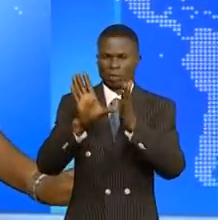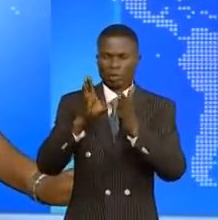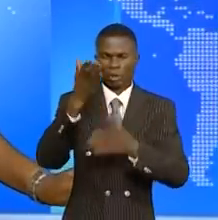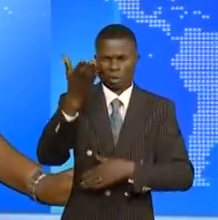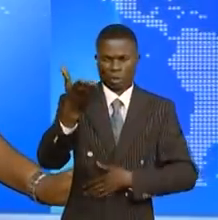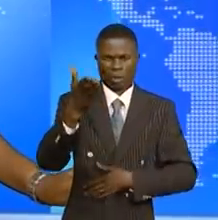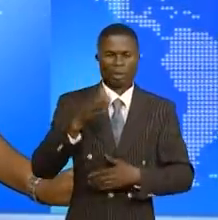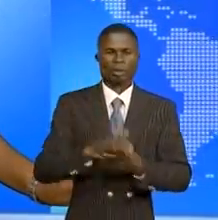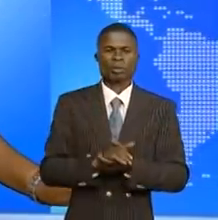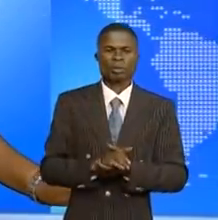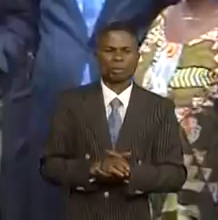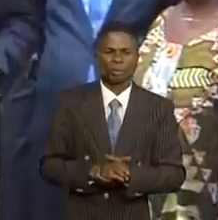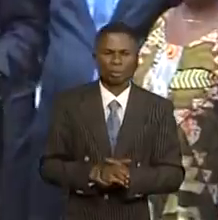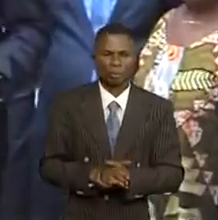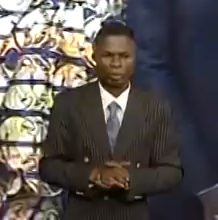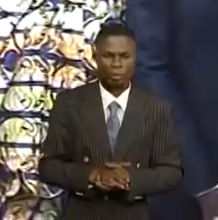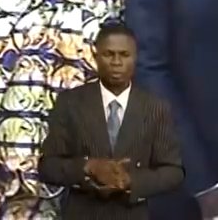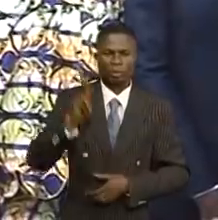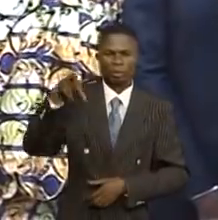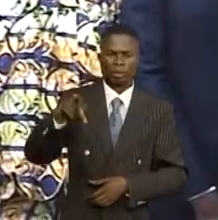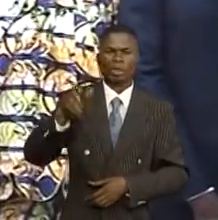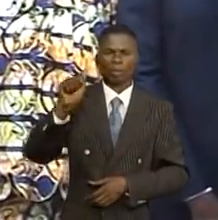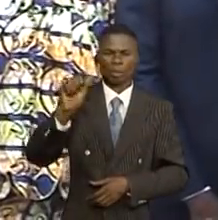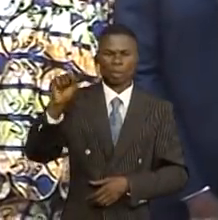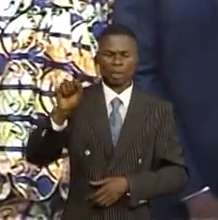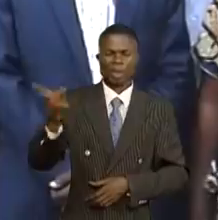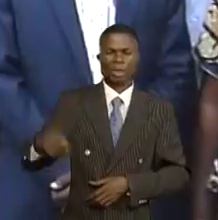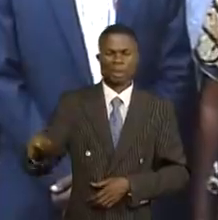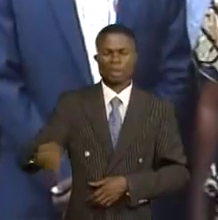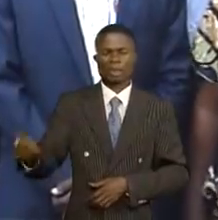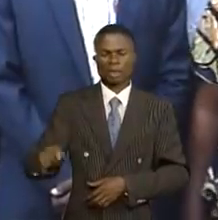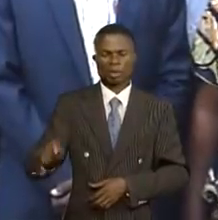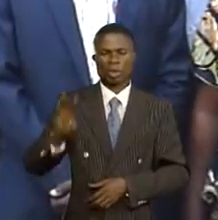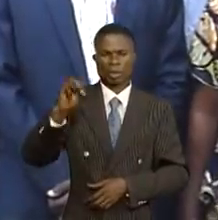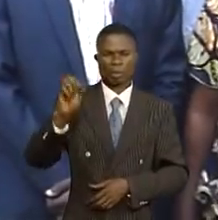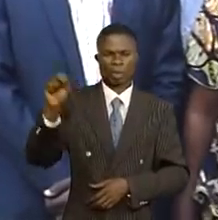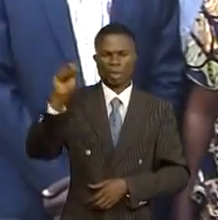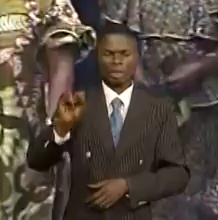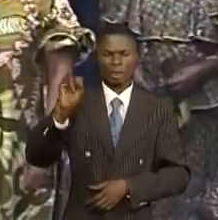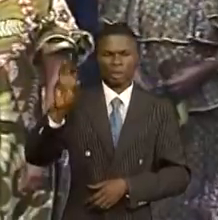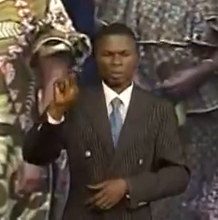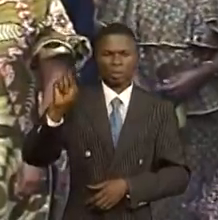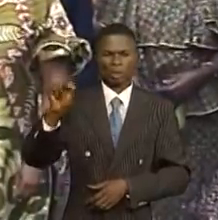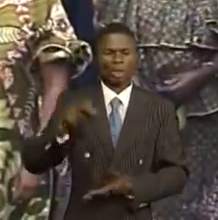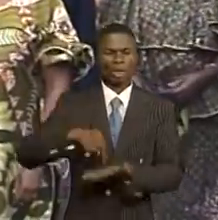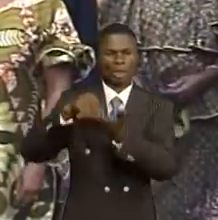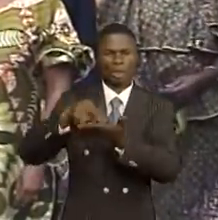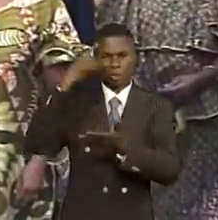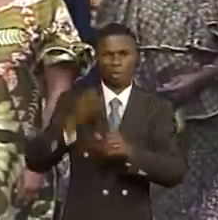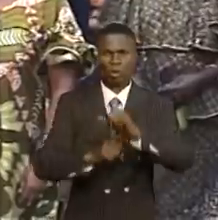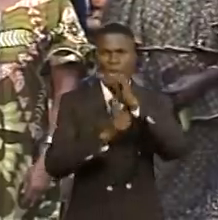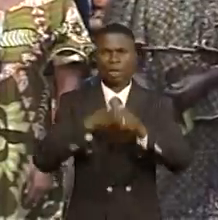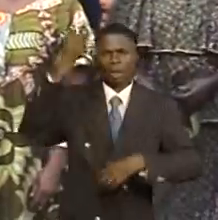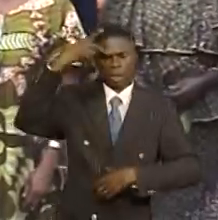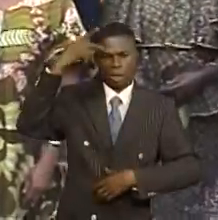ses reportages. Païkonguilat, territoire de Massima-Nimba, dans la province de Cuil, où se met debout pour accompagner la